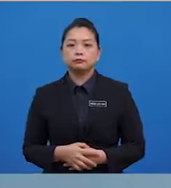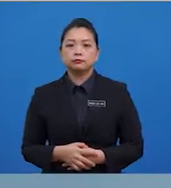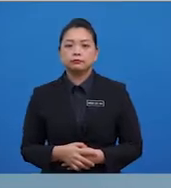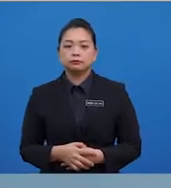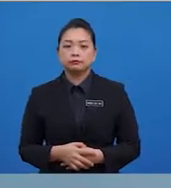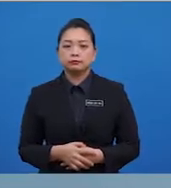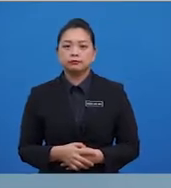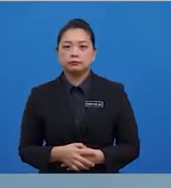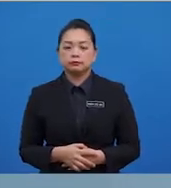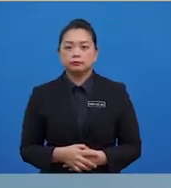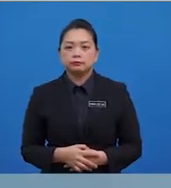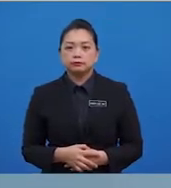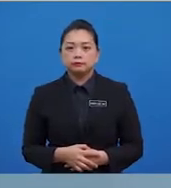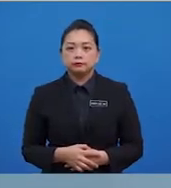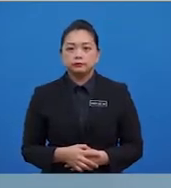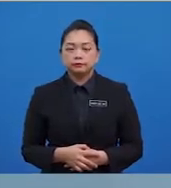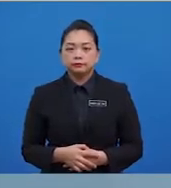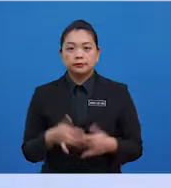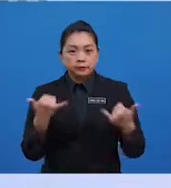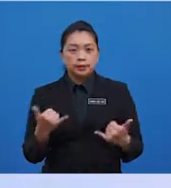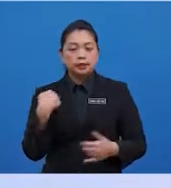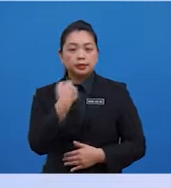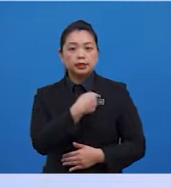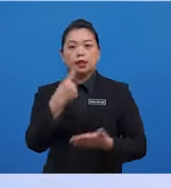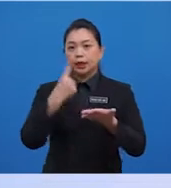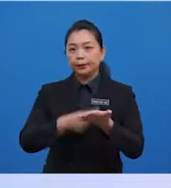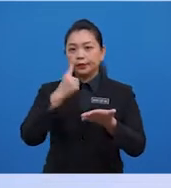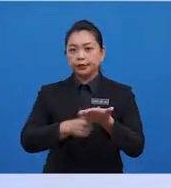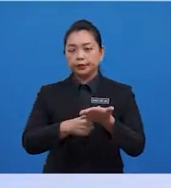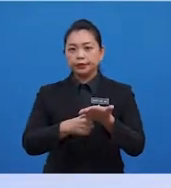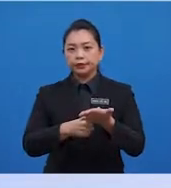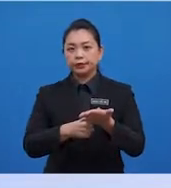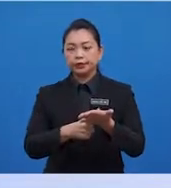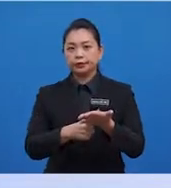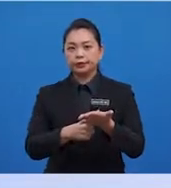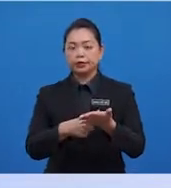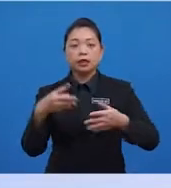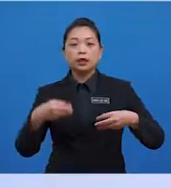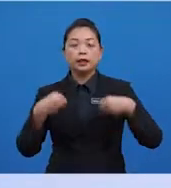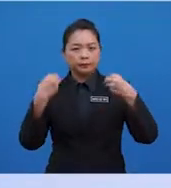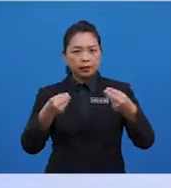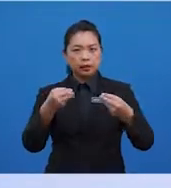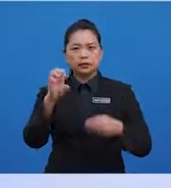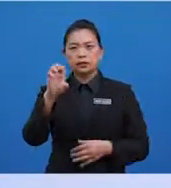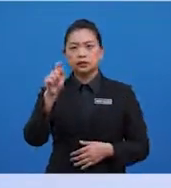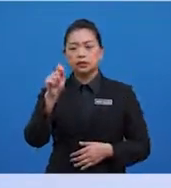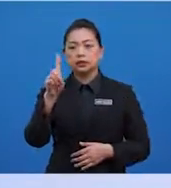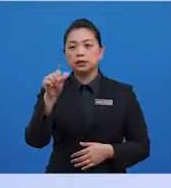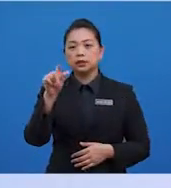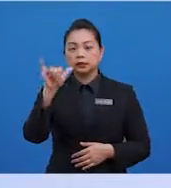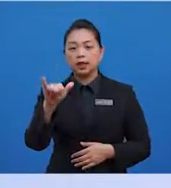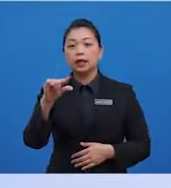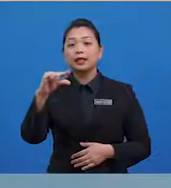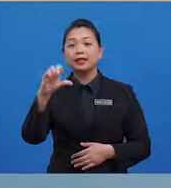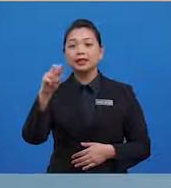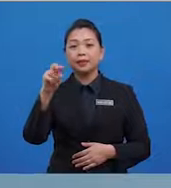Seterusnya, marilah kita berbincang cara menentukan median bagi set data yang bilangan dia